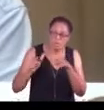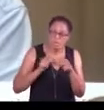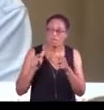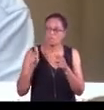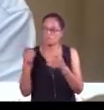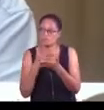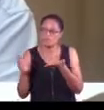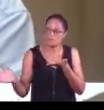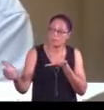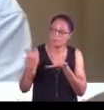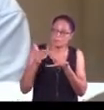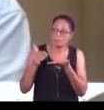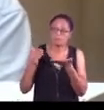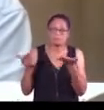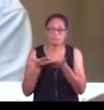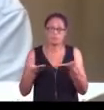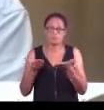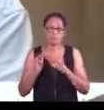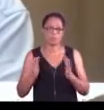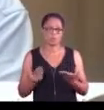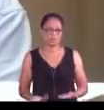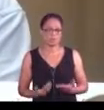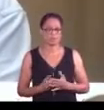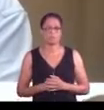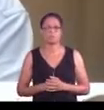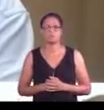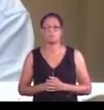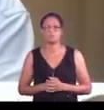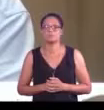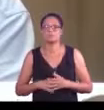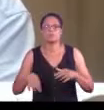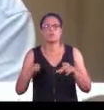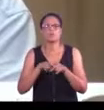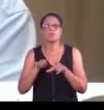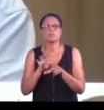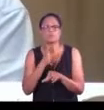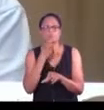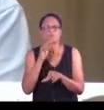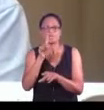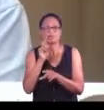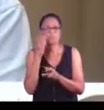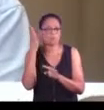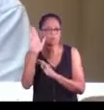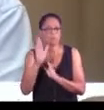point c'en est, c'est ma première question. Et puis, je profite pour vous poser une autre question.